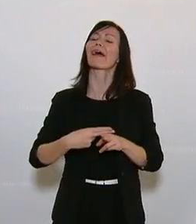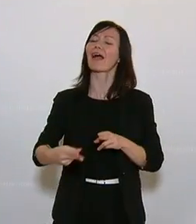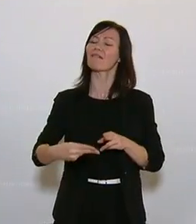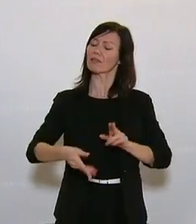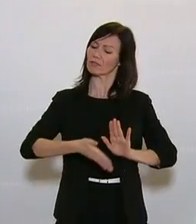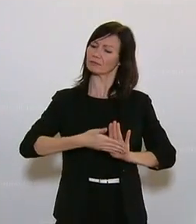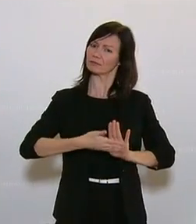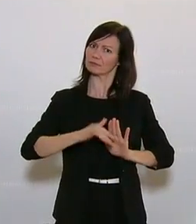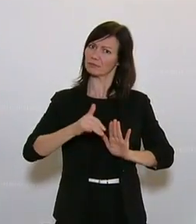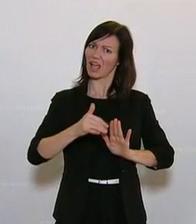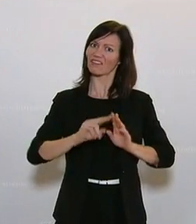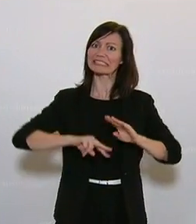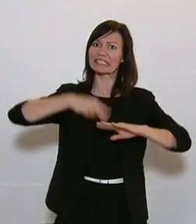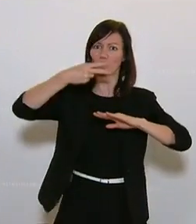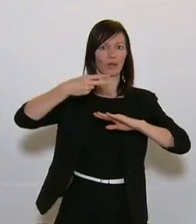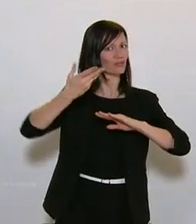am Ende einer Sekundarstufe.